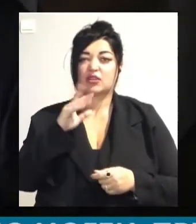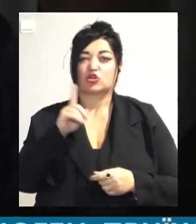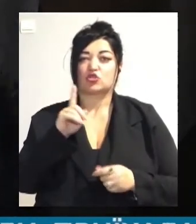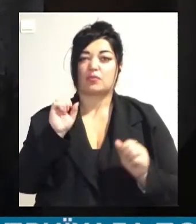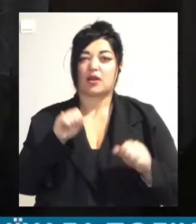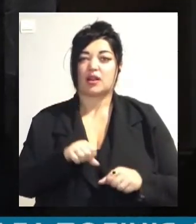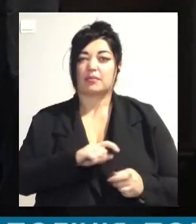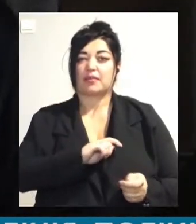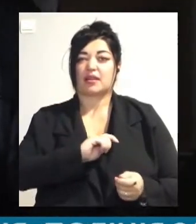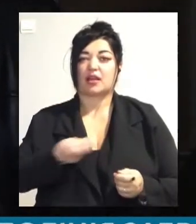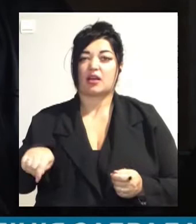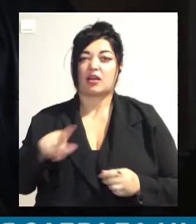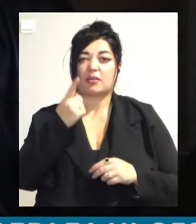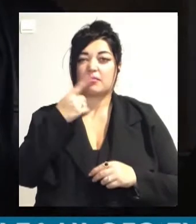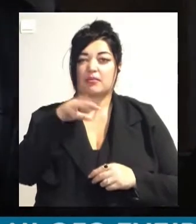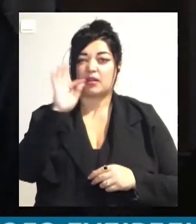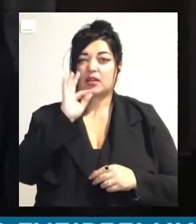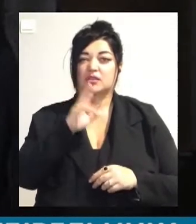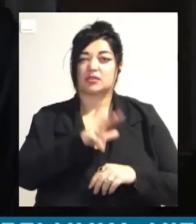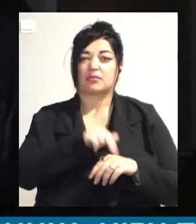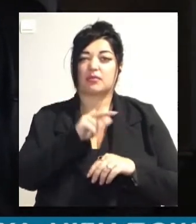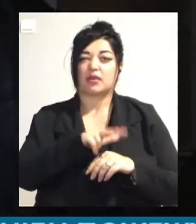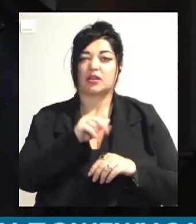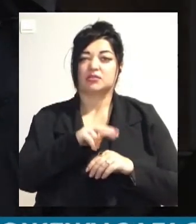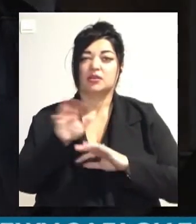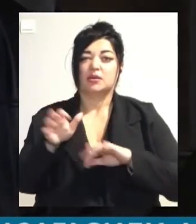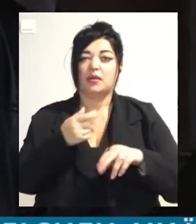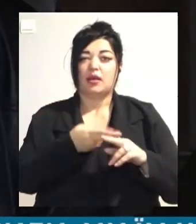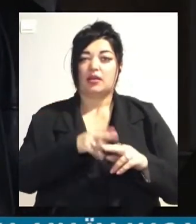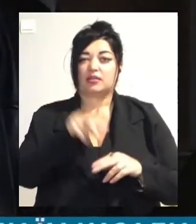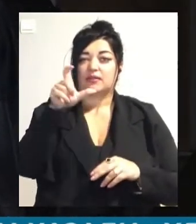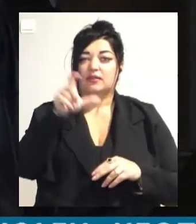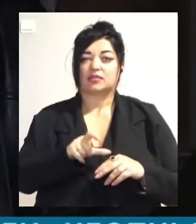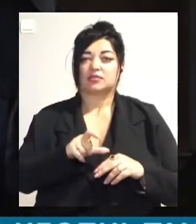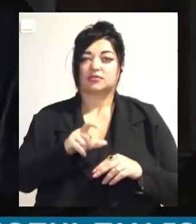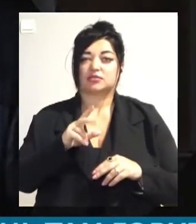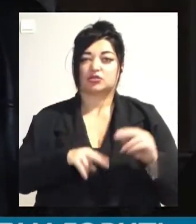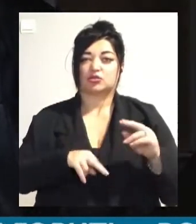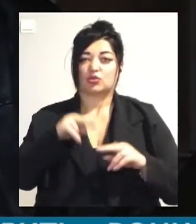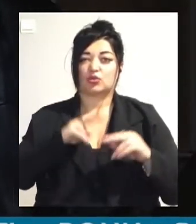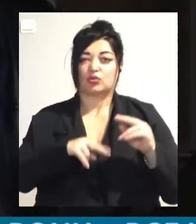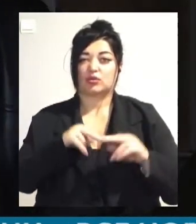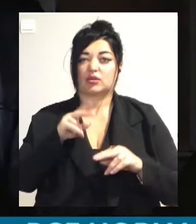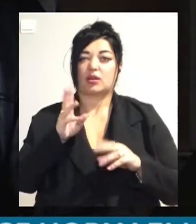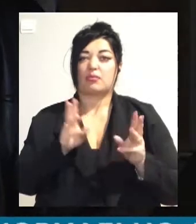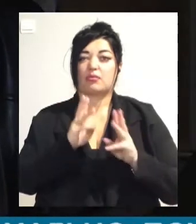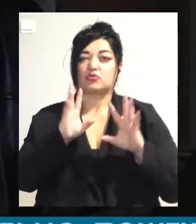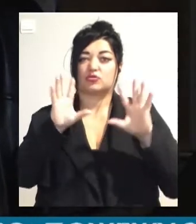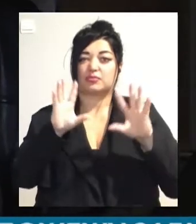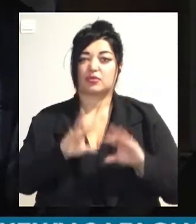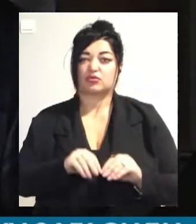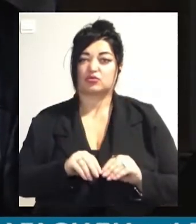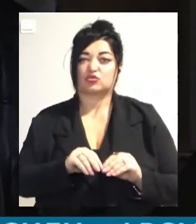міліція, міліція забрала цього будівця, якби пожар потушили, ми їм горіли. Ребята, там горить,